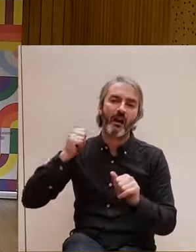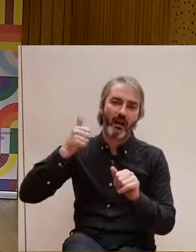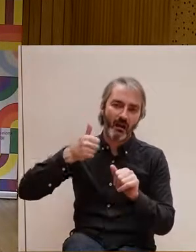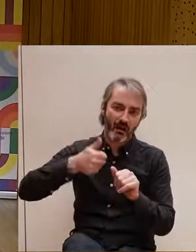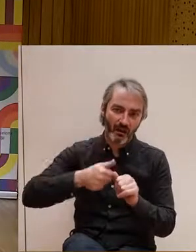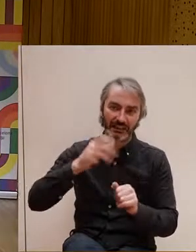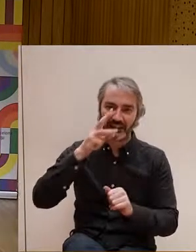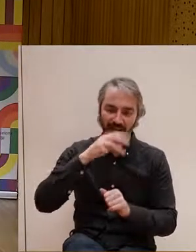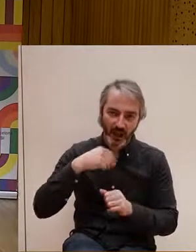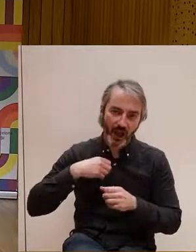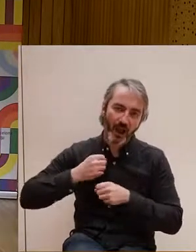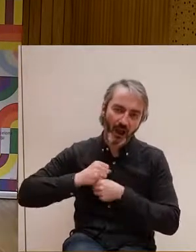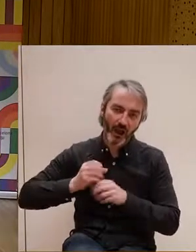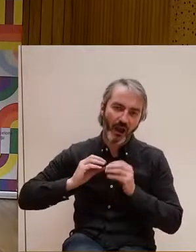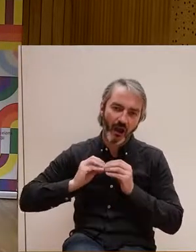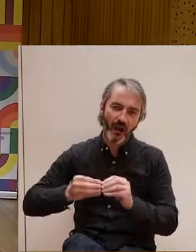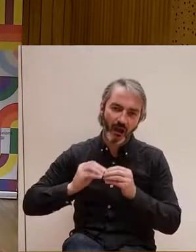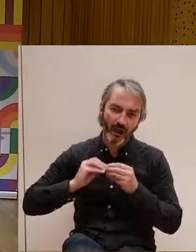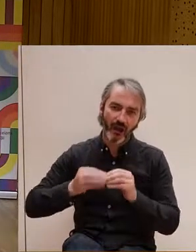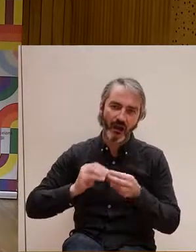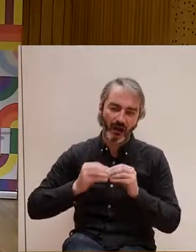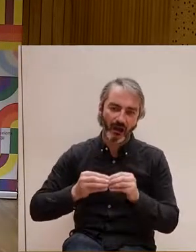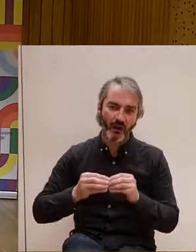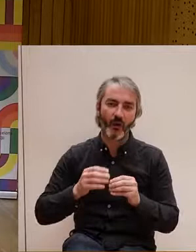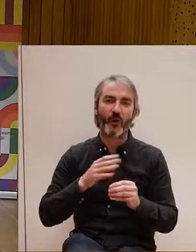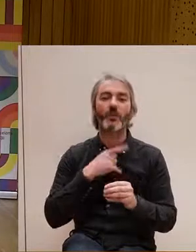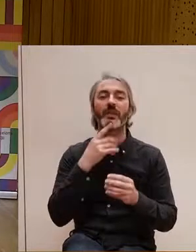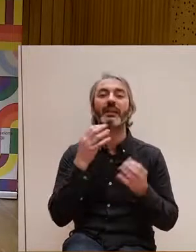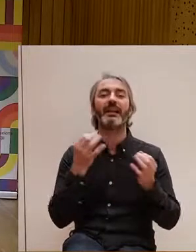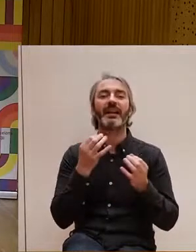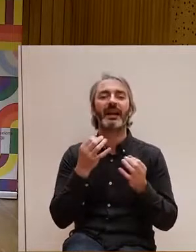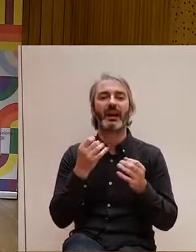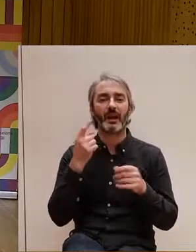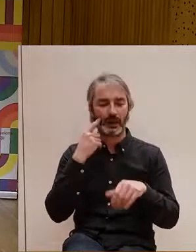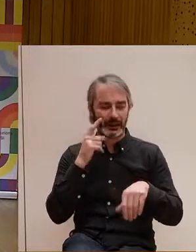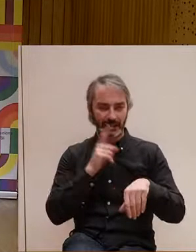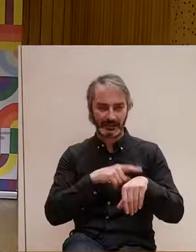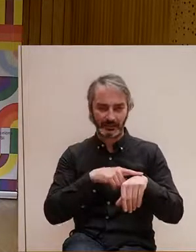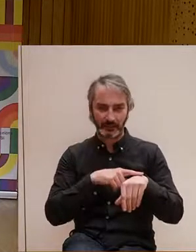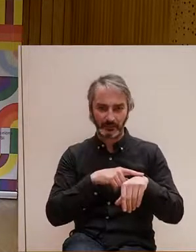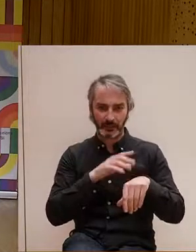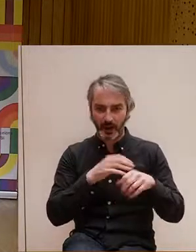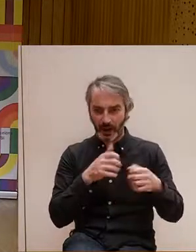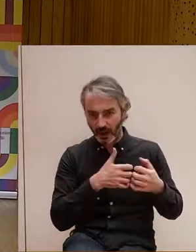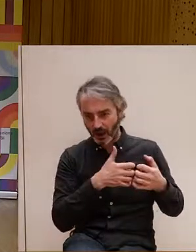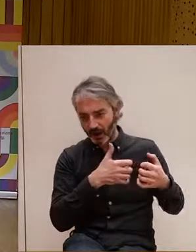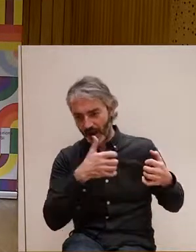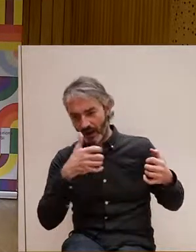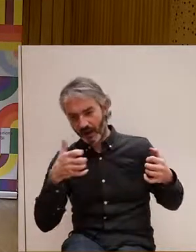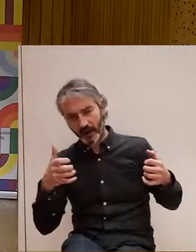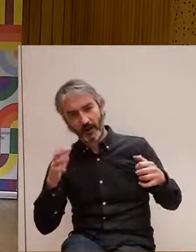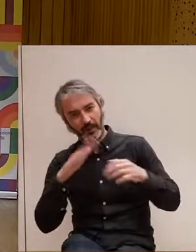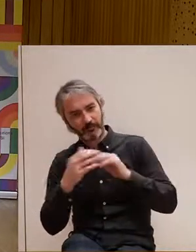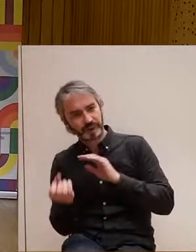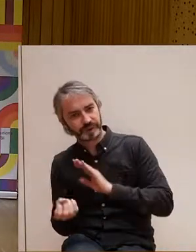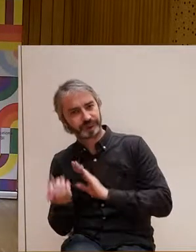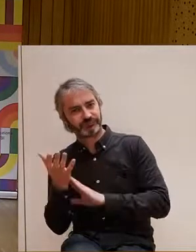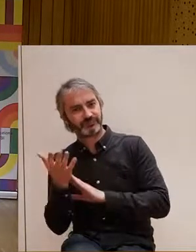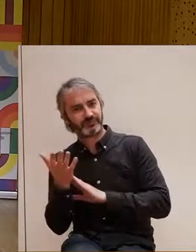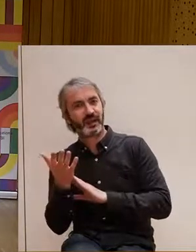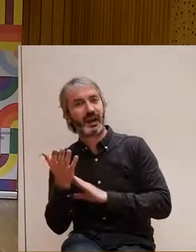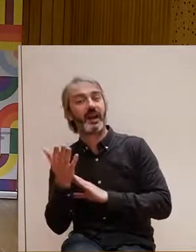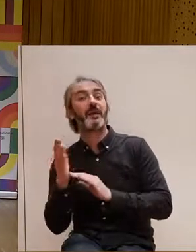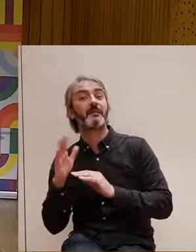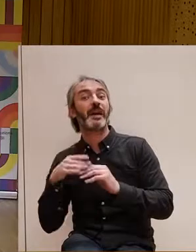m'han explicat el projecte, com veure també el temps que trigues i el difícil que és arribar